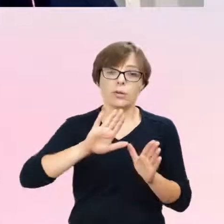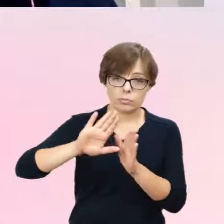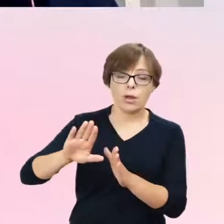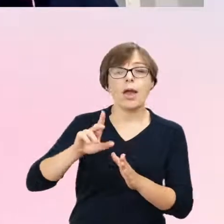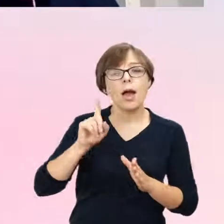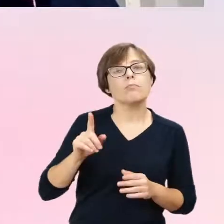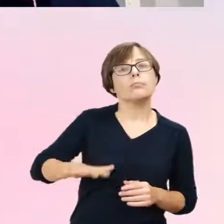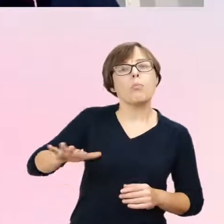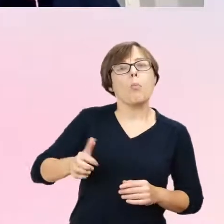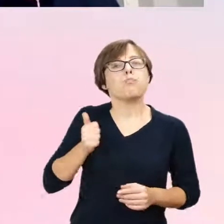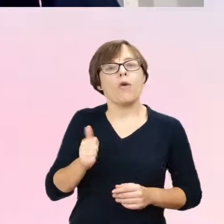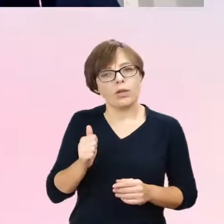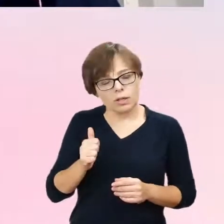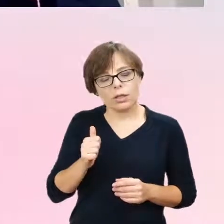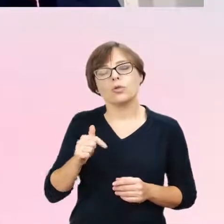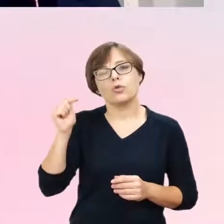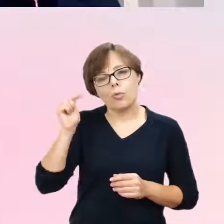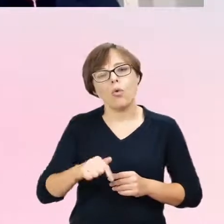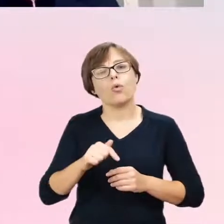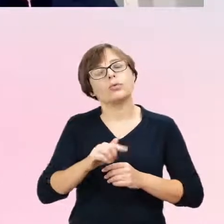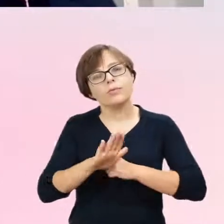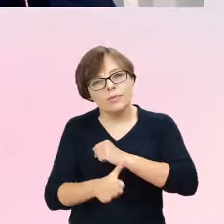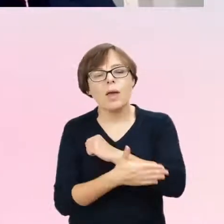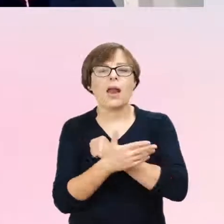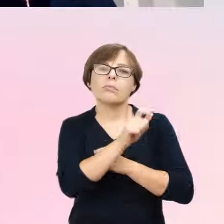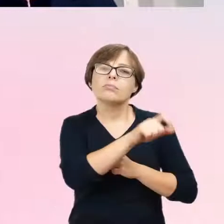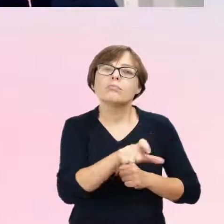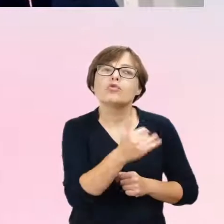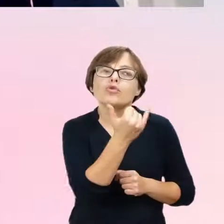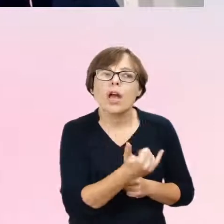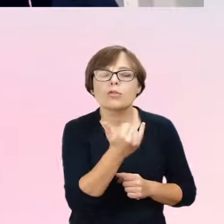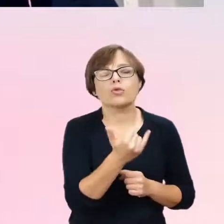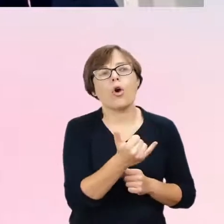polega na wspieraniu procesu eksploracji tożsamości płci przez dziecko,